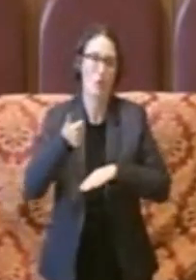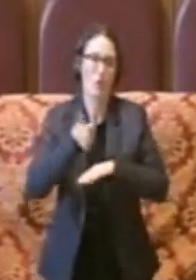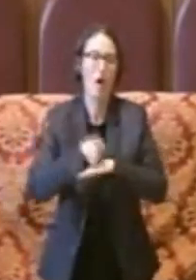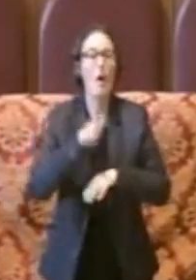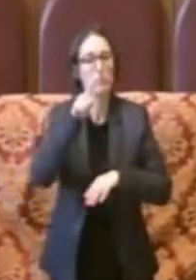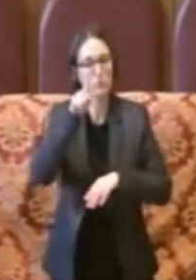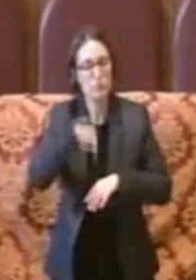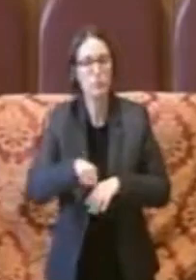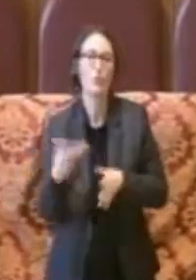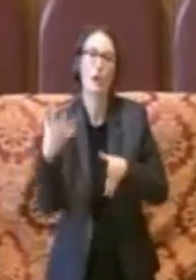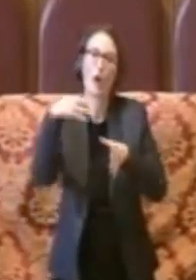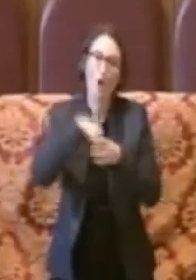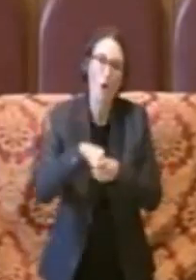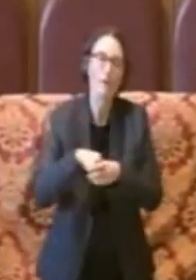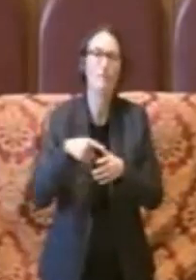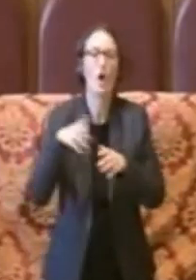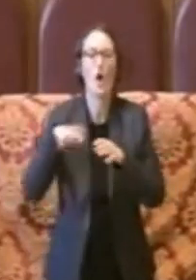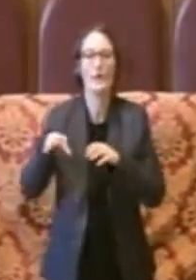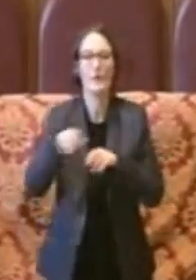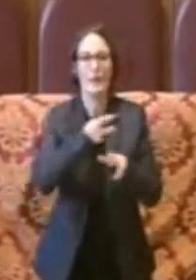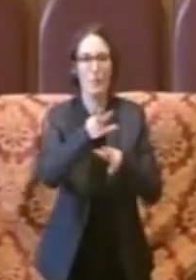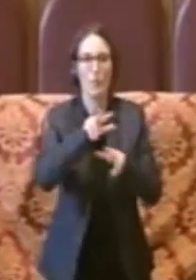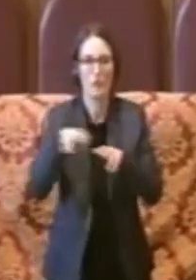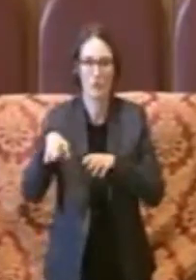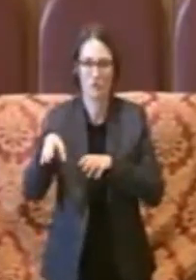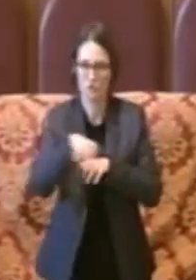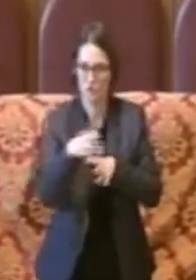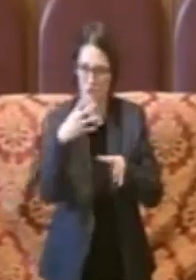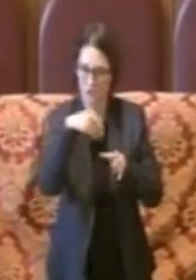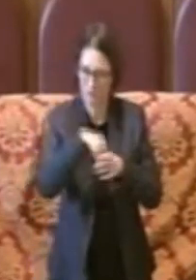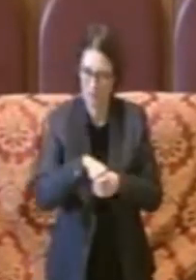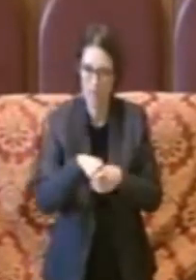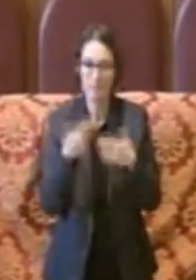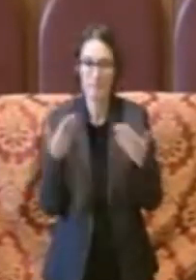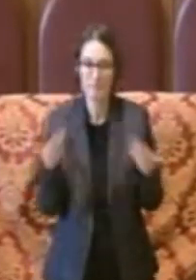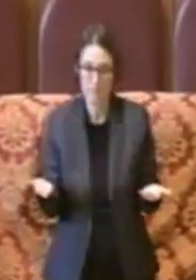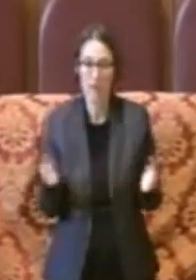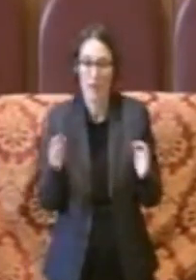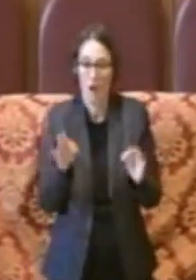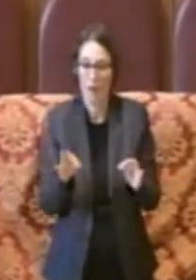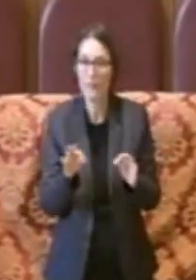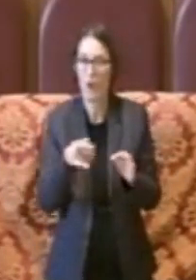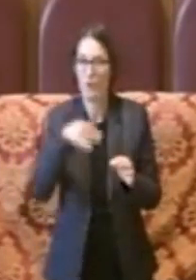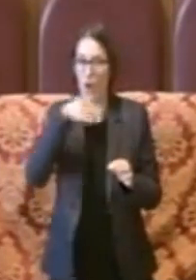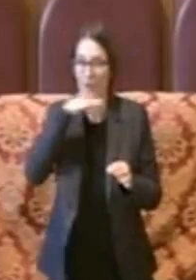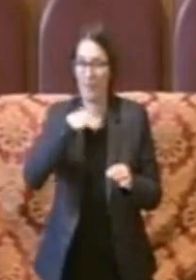municipi. Infatti nell'intervento diciamo che è stato